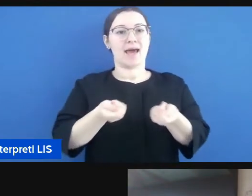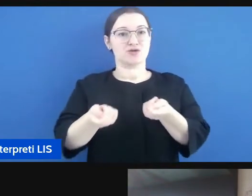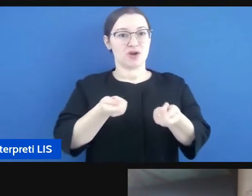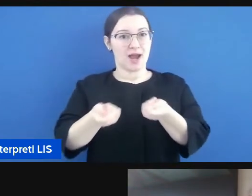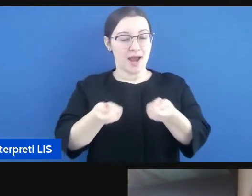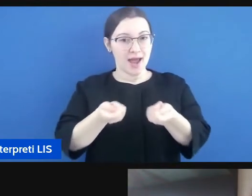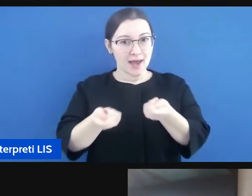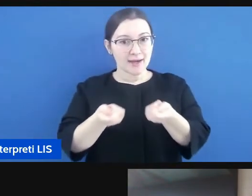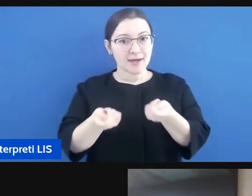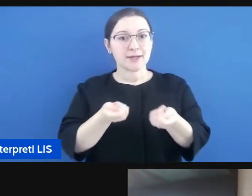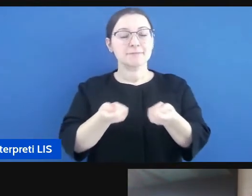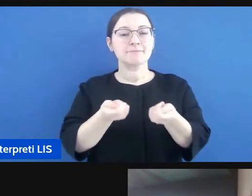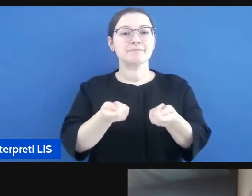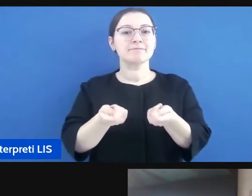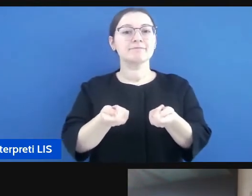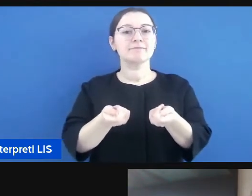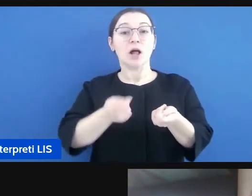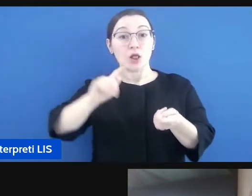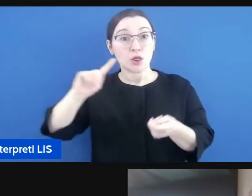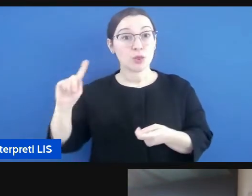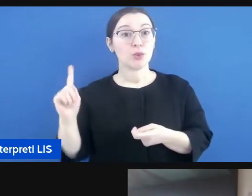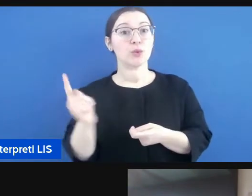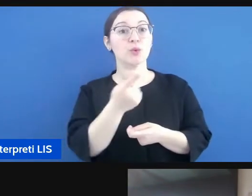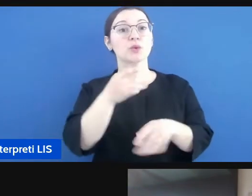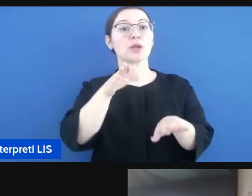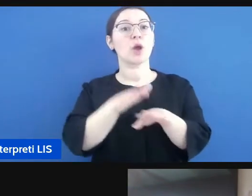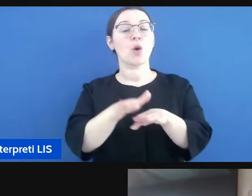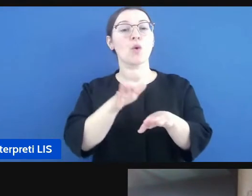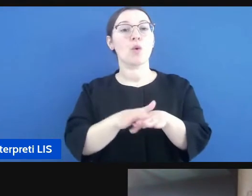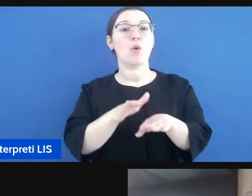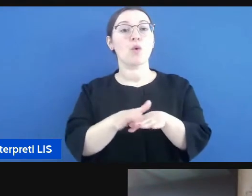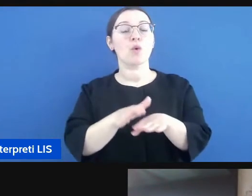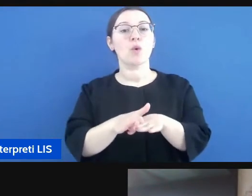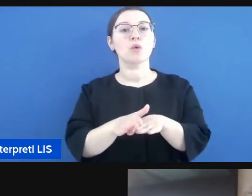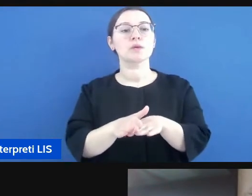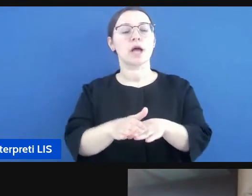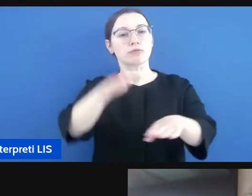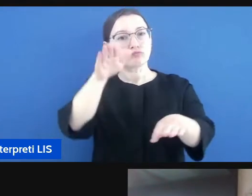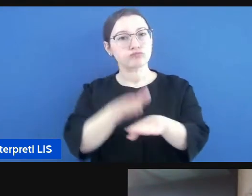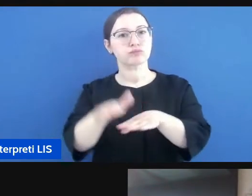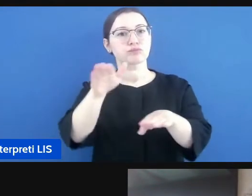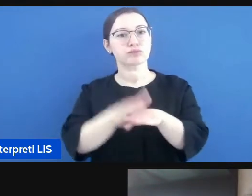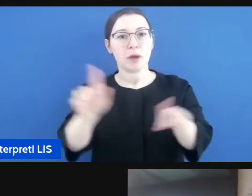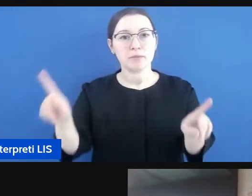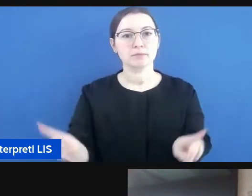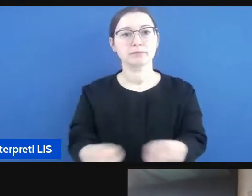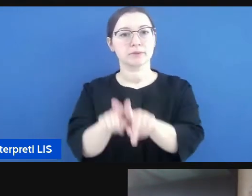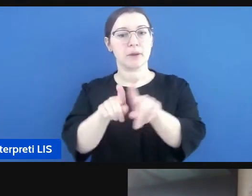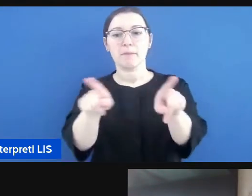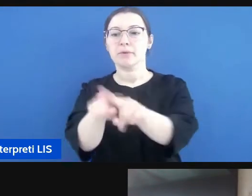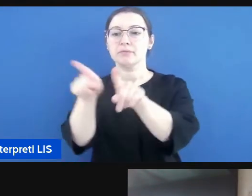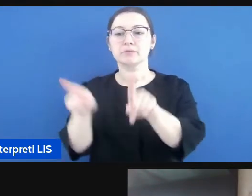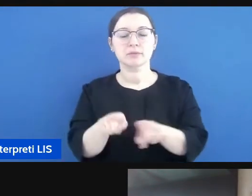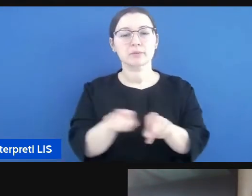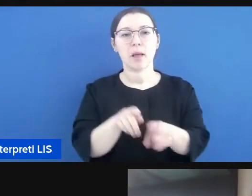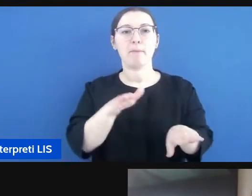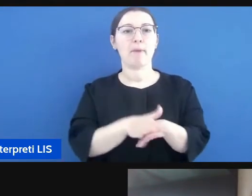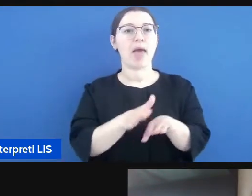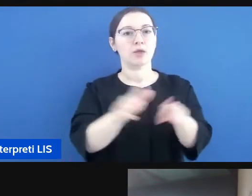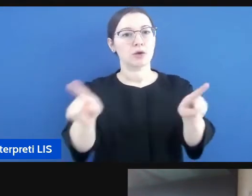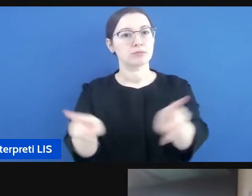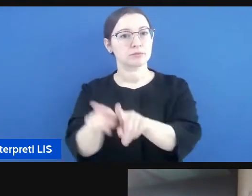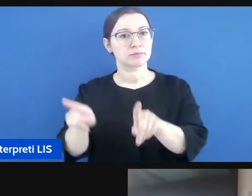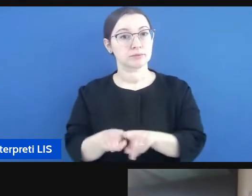che tutti utilizzino lo stesso metodo perché altrimenti nel caso appunto di Abraham